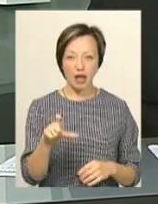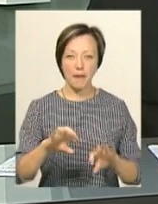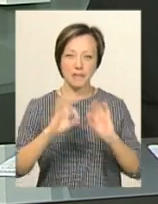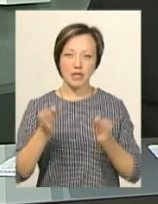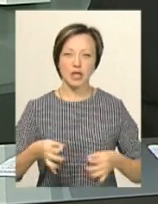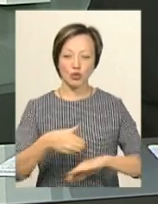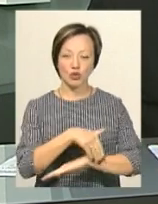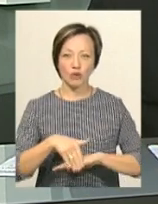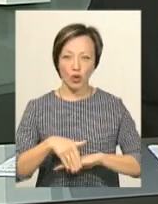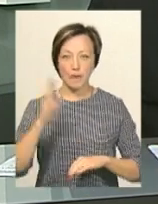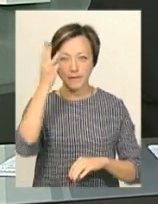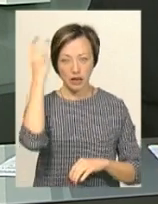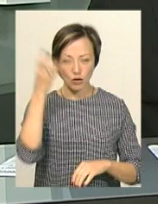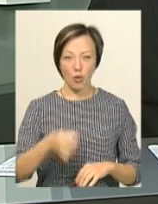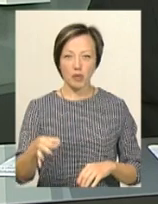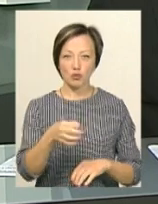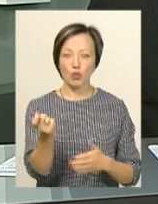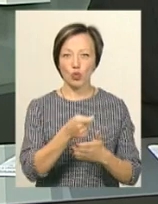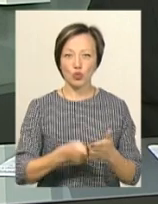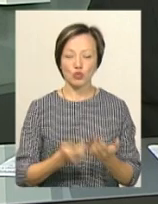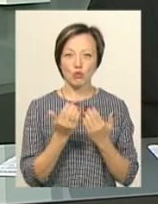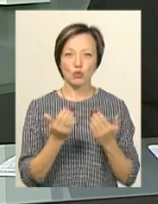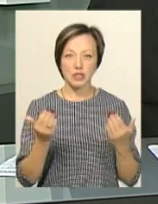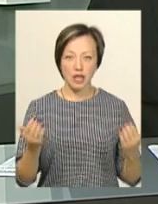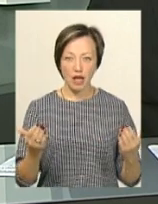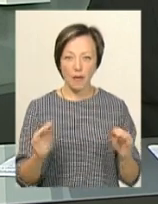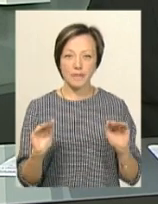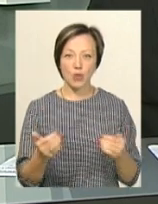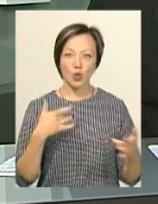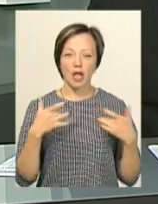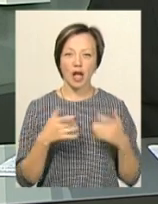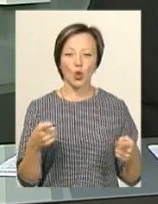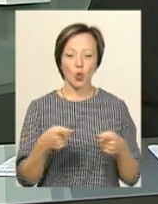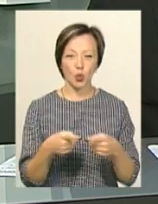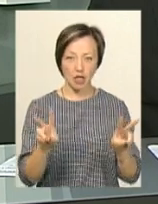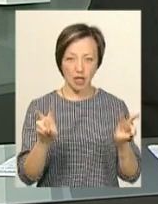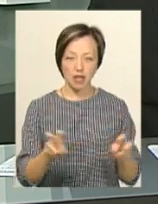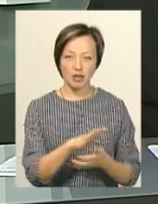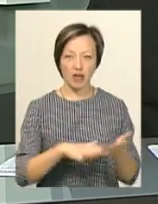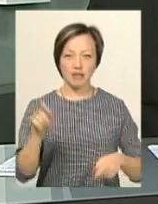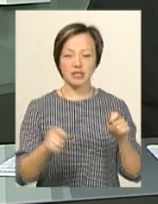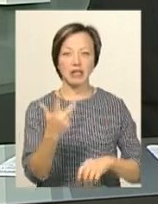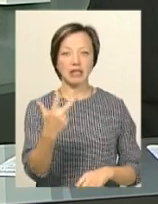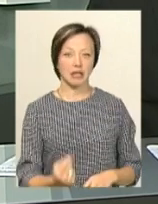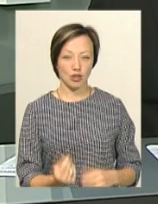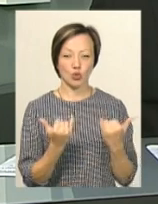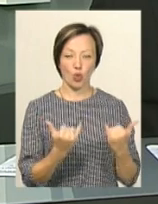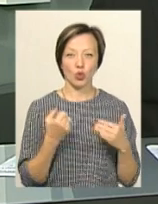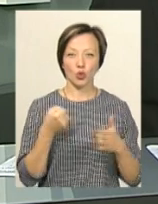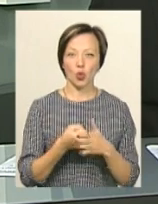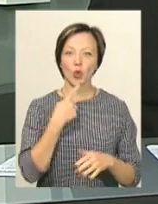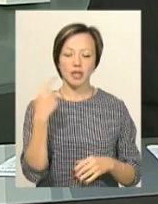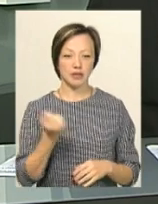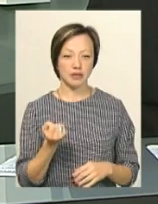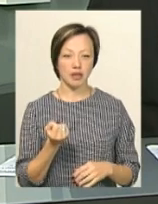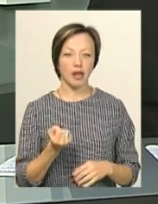мистецькому дворику, Хмельницькому обласному художньому музеї, монотеатрі «Кут». Триватиме транслаторіум три дні – від сьогодні і до